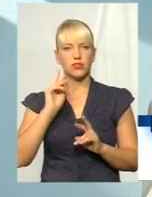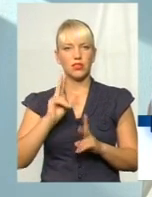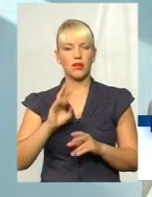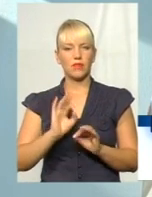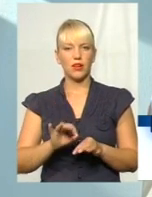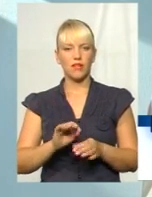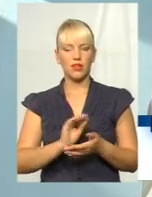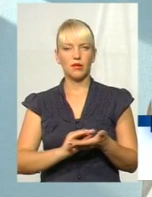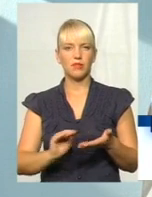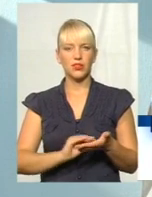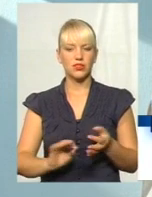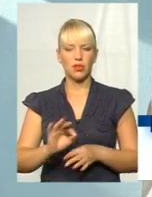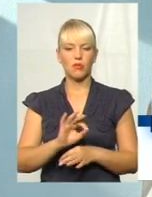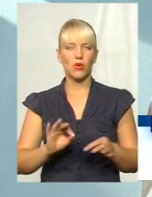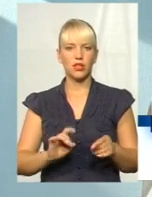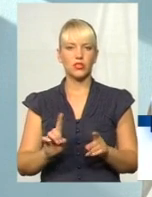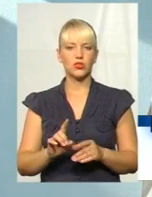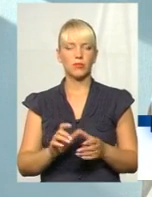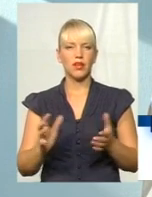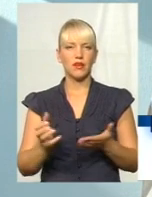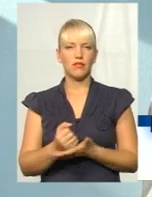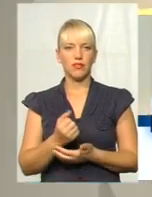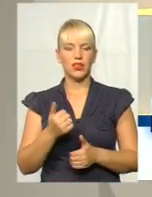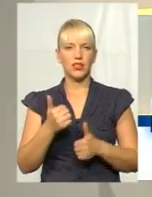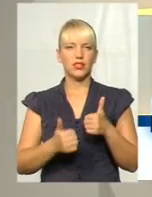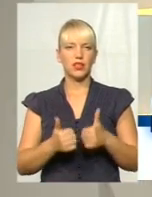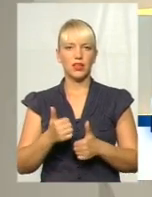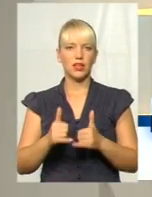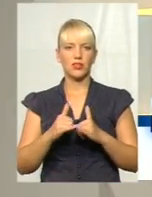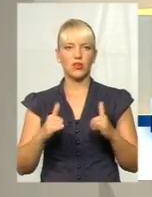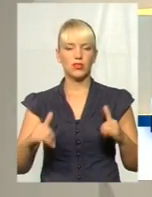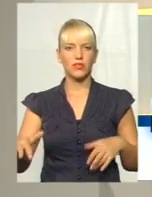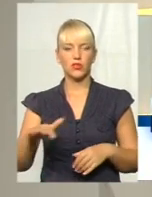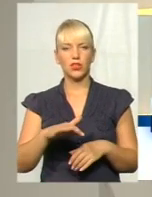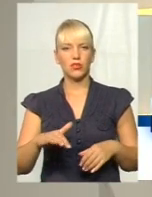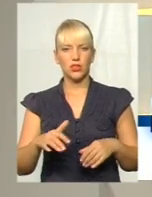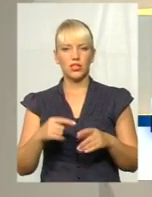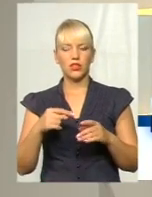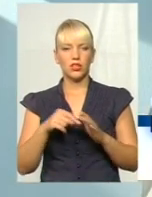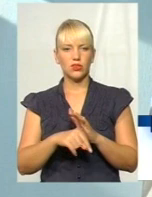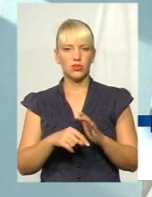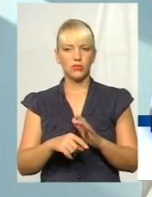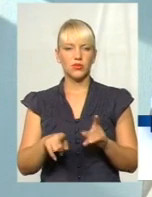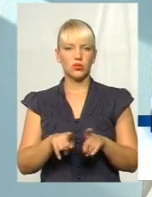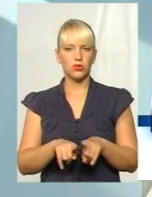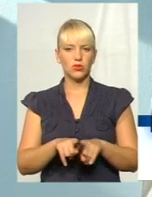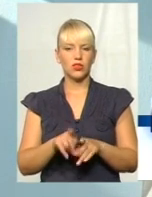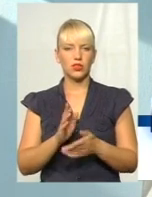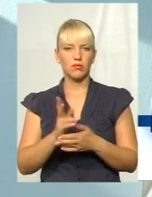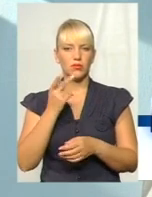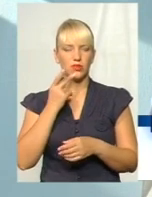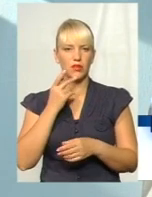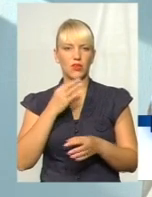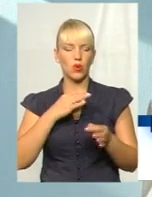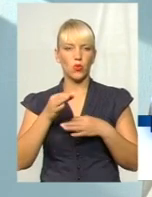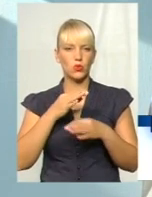правильно пишуться проекти, щоб виграти грант розвитку території. Тобто, теж йде постійна консультативна